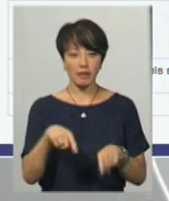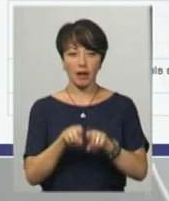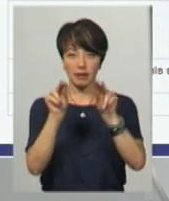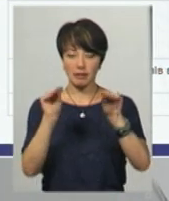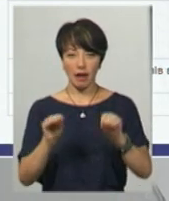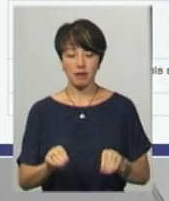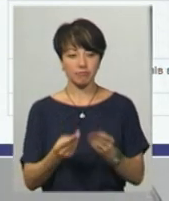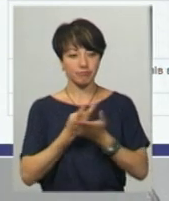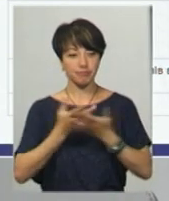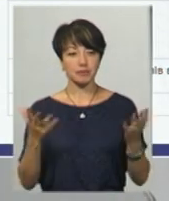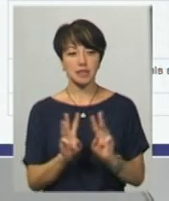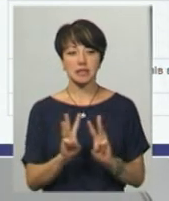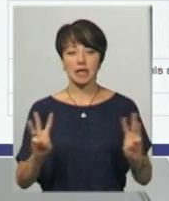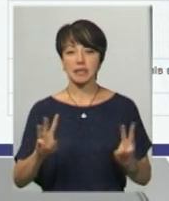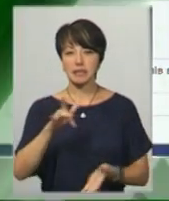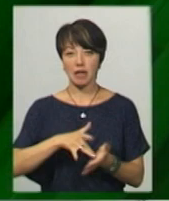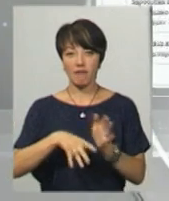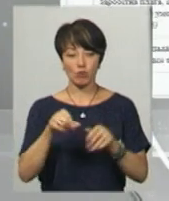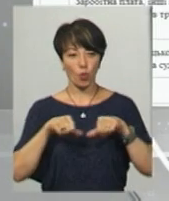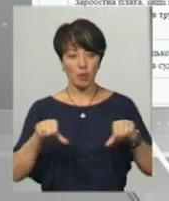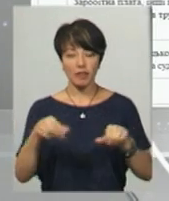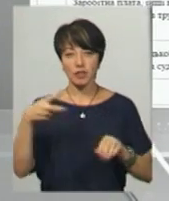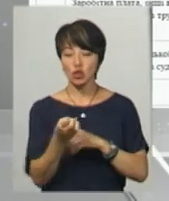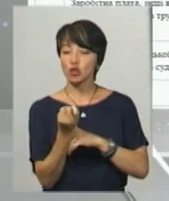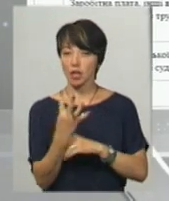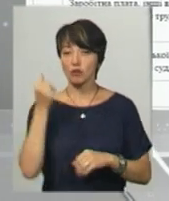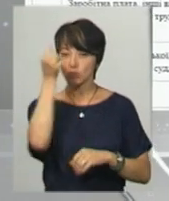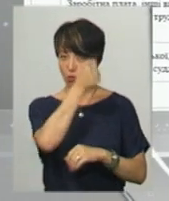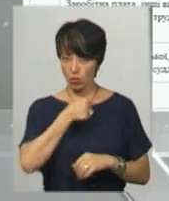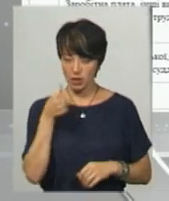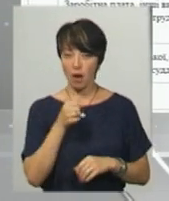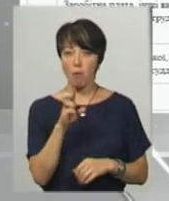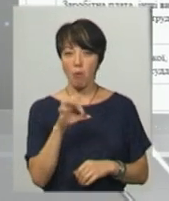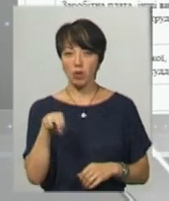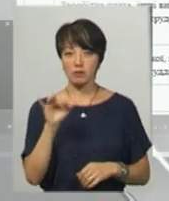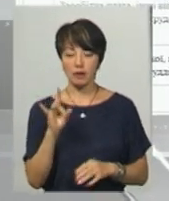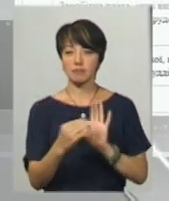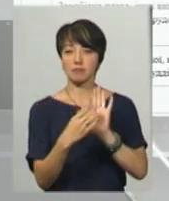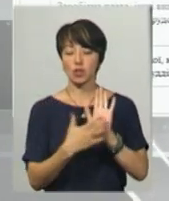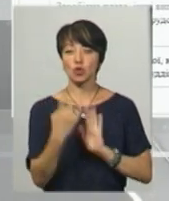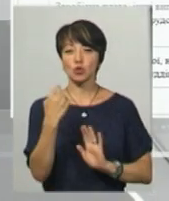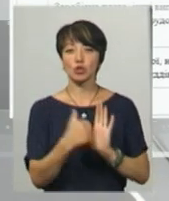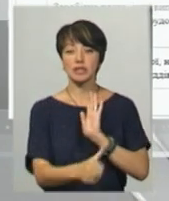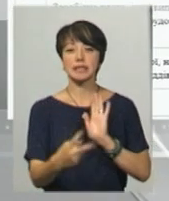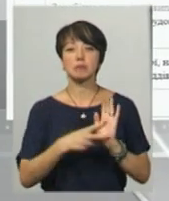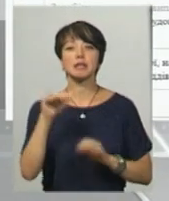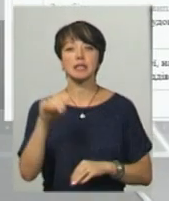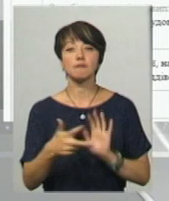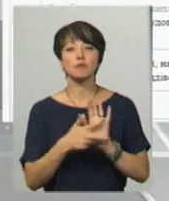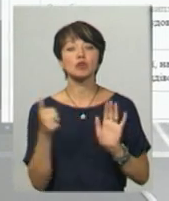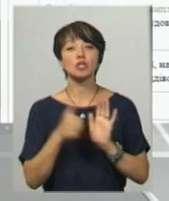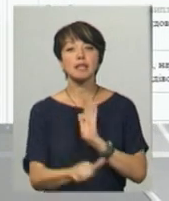оприлюднені на сайті Центральної виборчої комісії. У 2014 році Віктор Бондар задекларував 167 тисяч